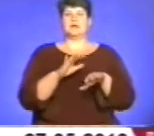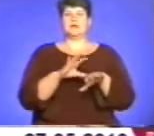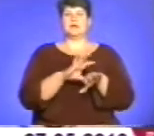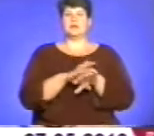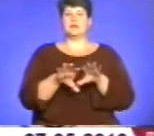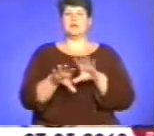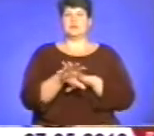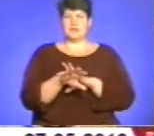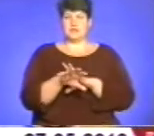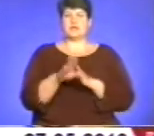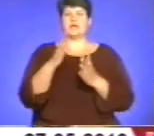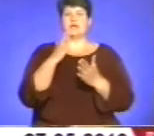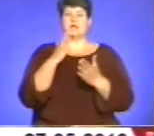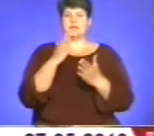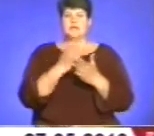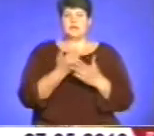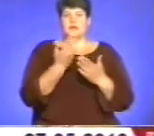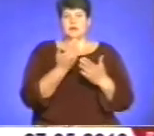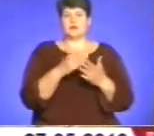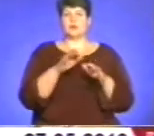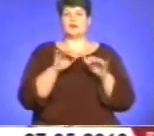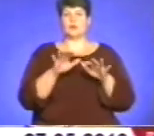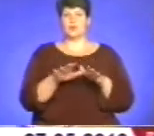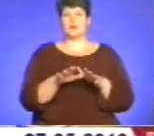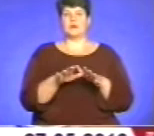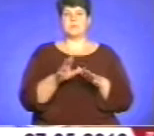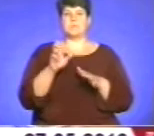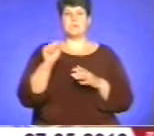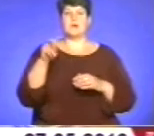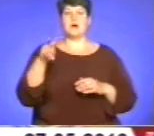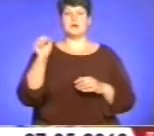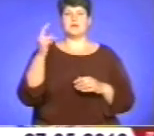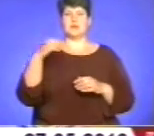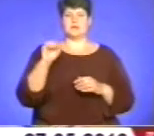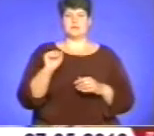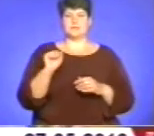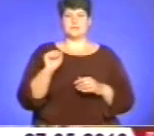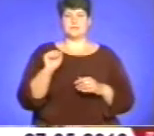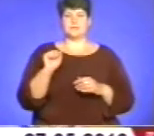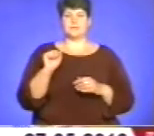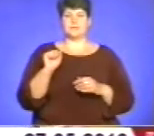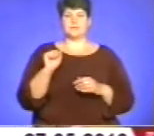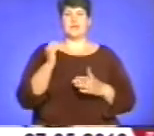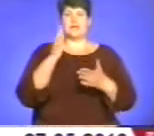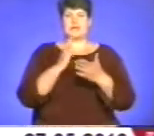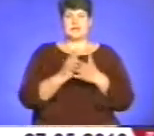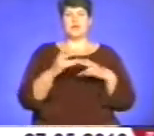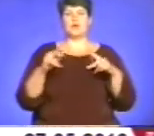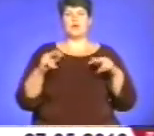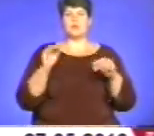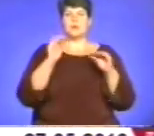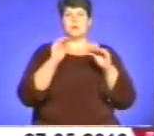така їх доля, хореографічна балада, є хореографічна